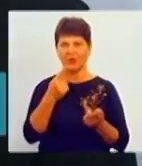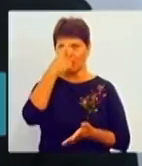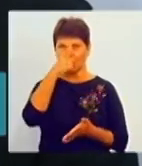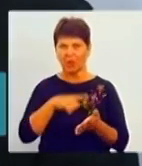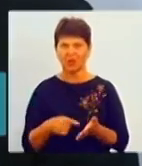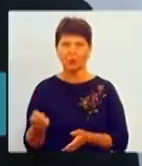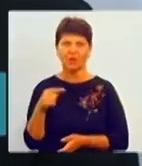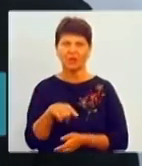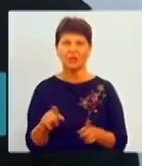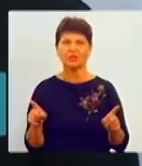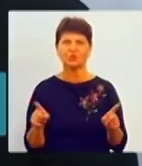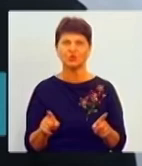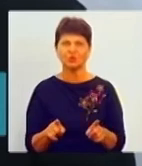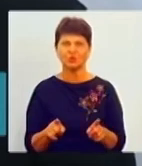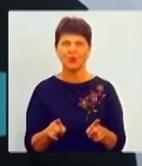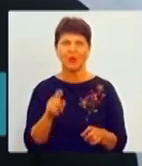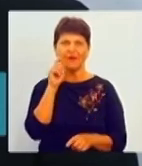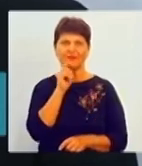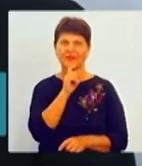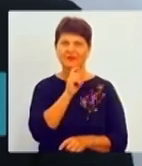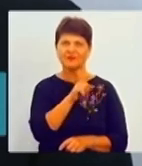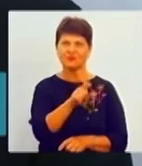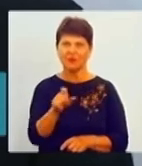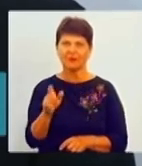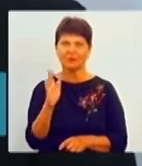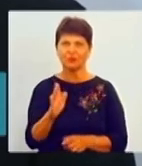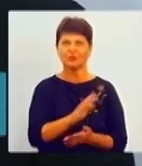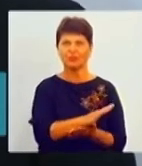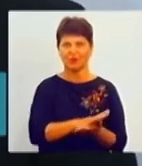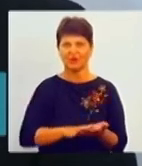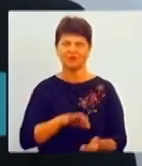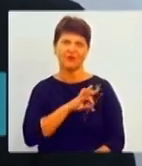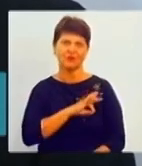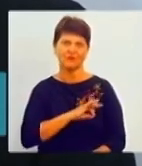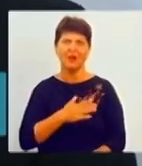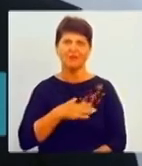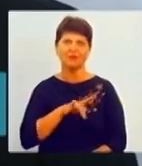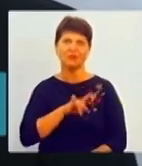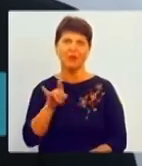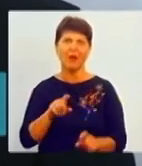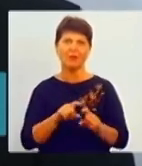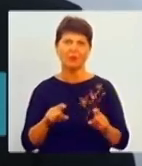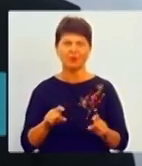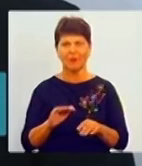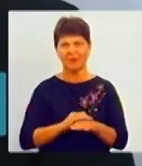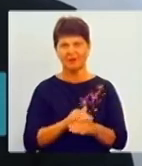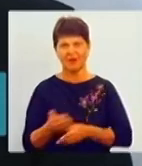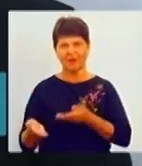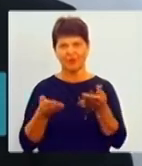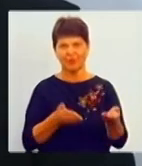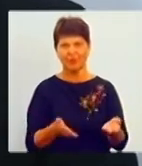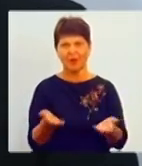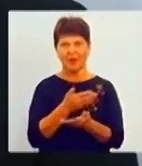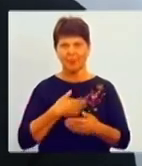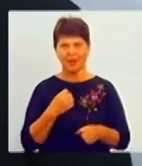що вінничани будуть продовжувати користуватись нашим аеропортом. Ласкаво просимо, ми працюємо для